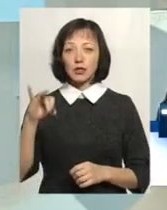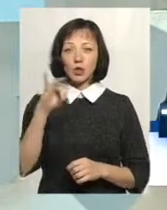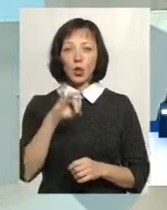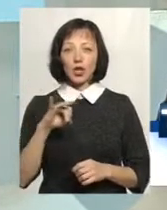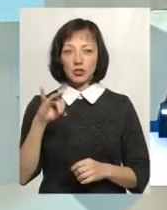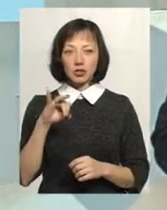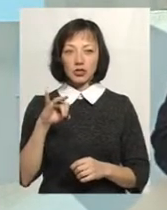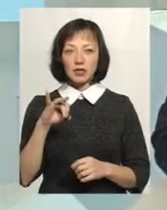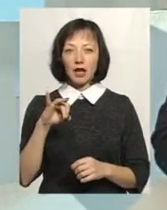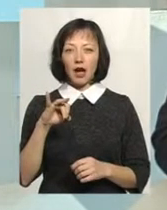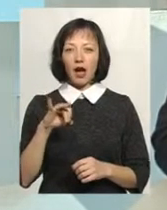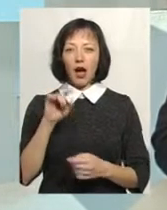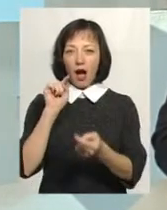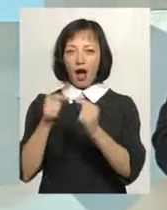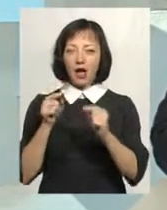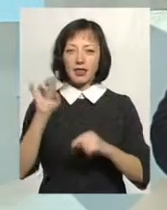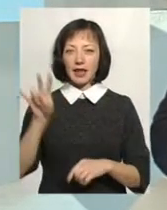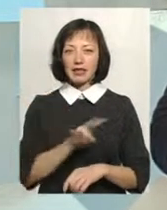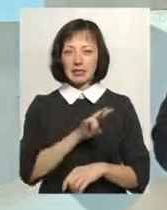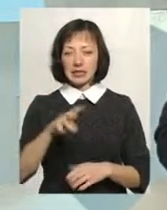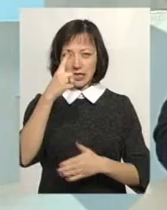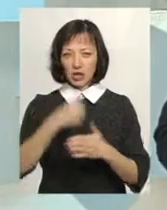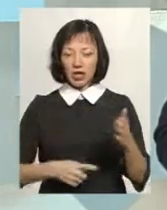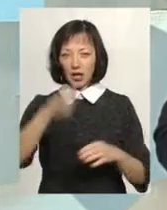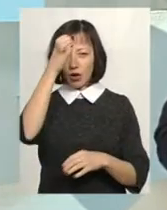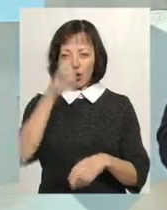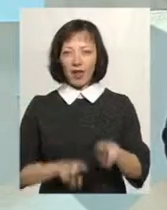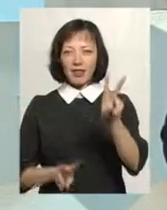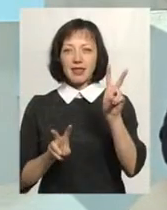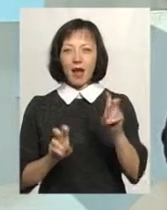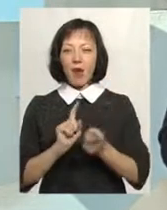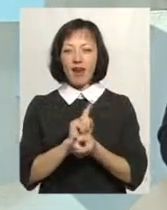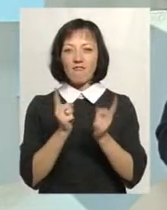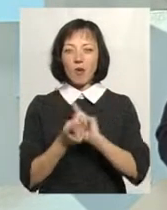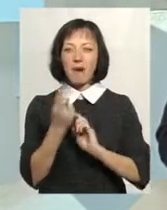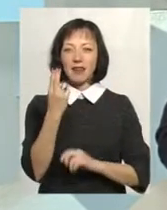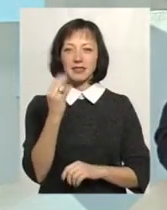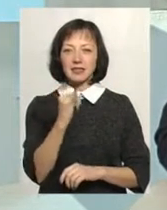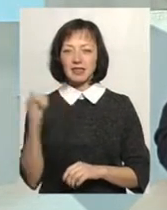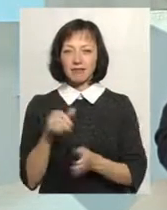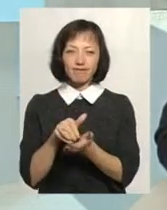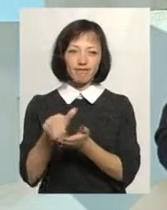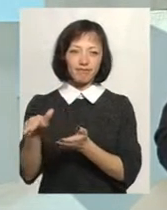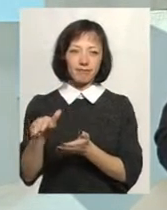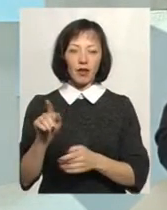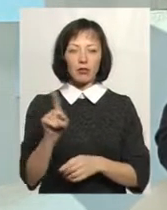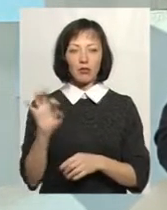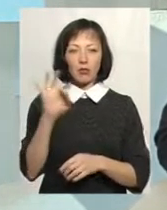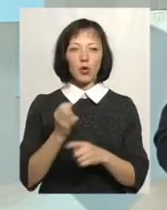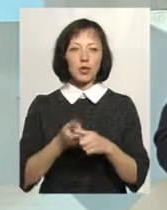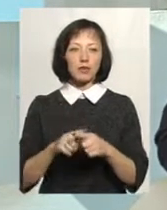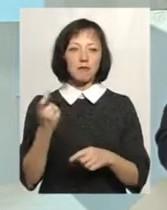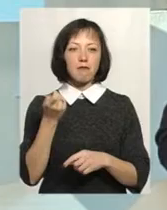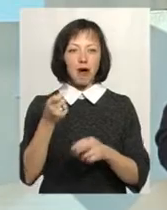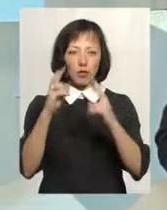в радянський час тему реформації відсовувала кудись на задній план, щоби про неї мало